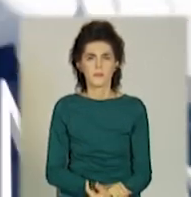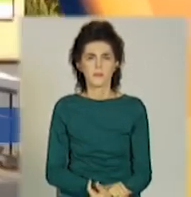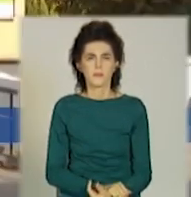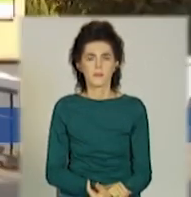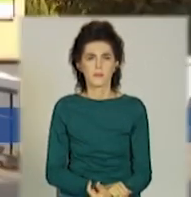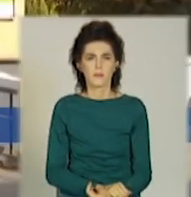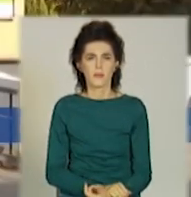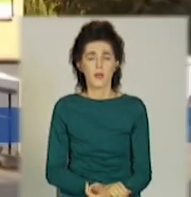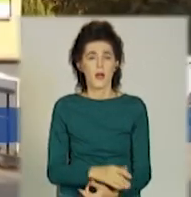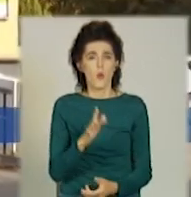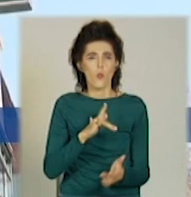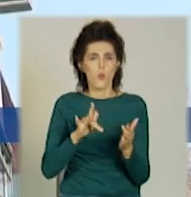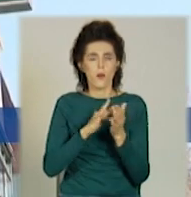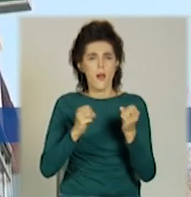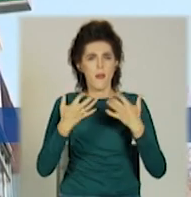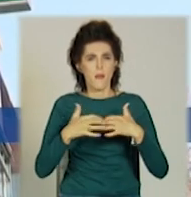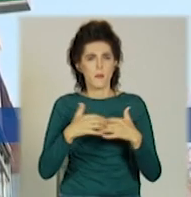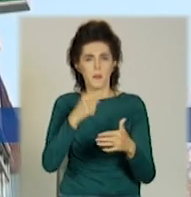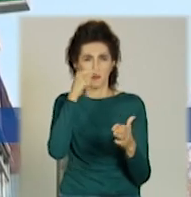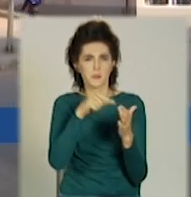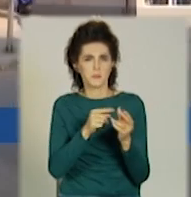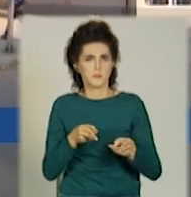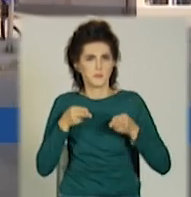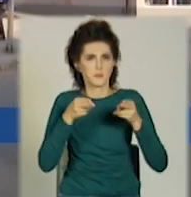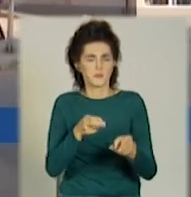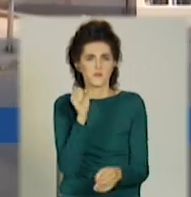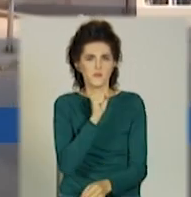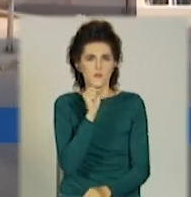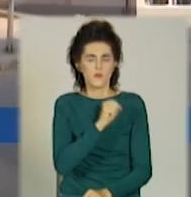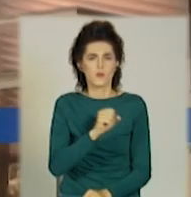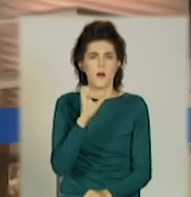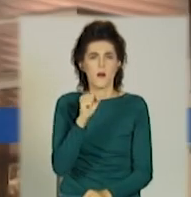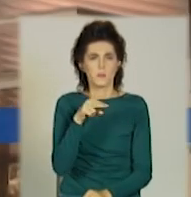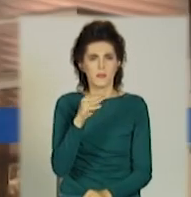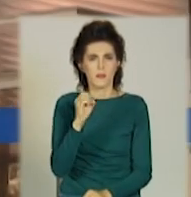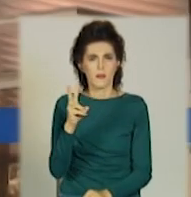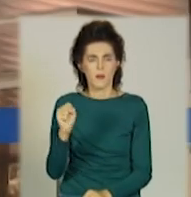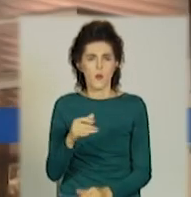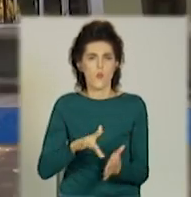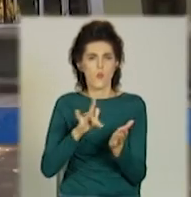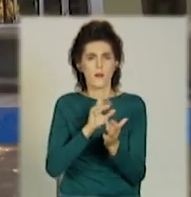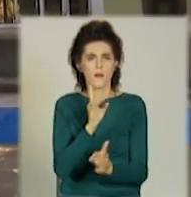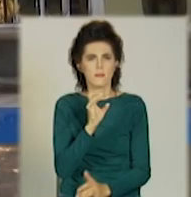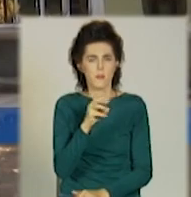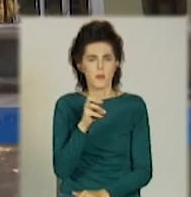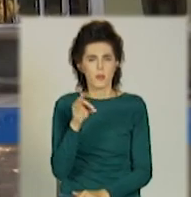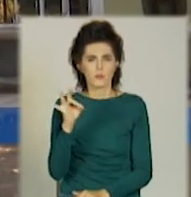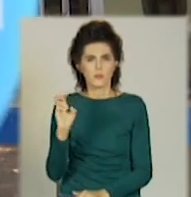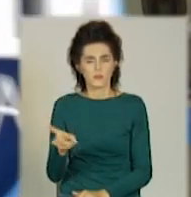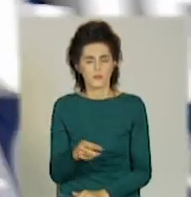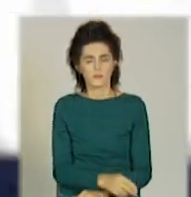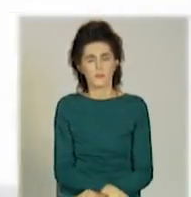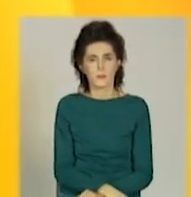В Краматорську пограбували аптеку, винесли гроші з каси, чи вдалося знайти зловмисників.